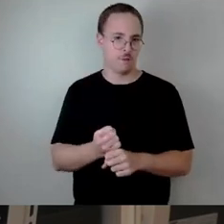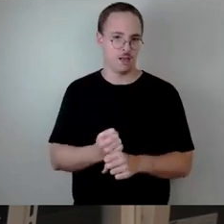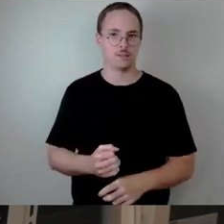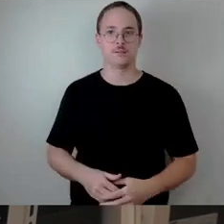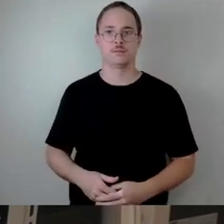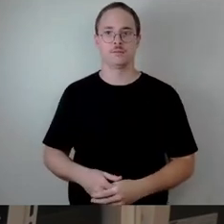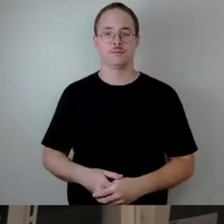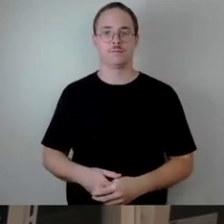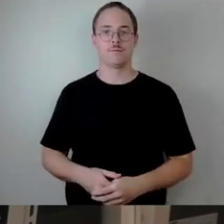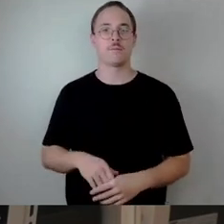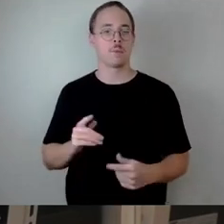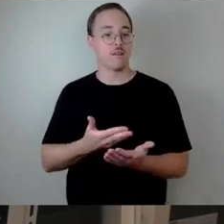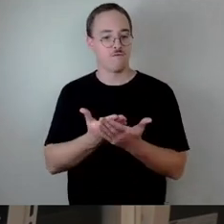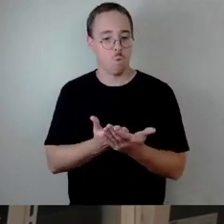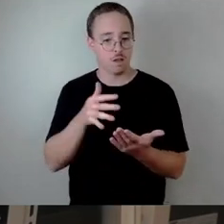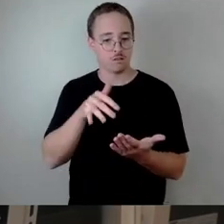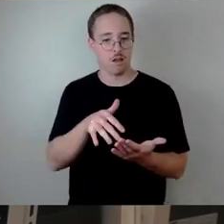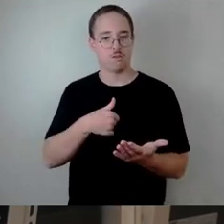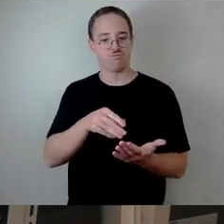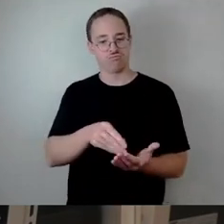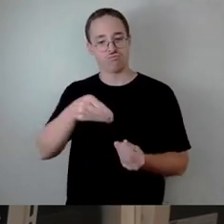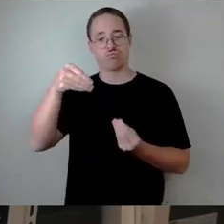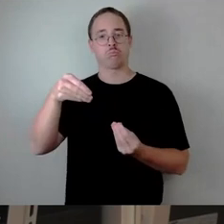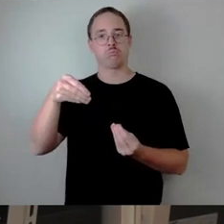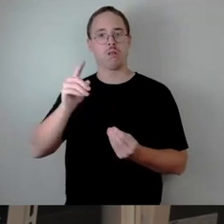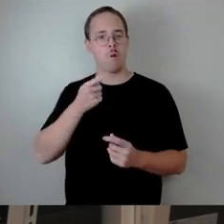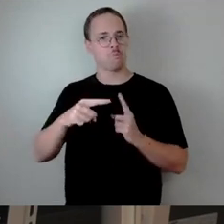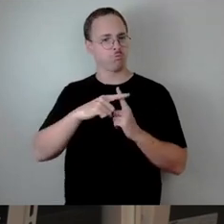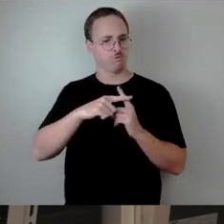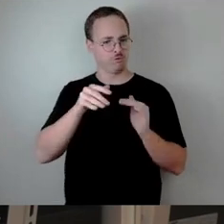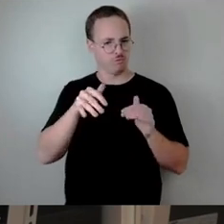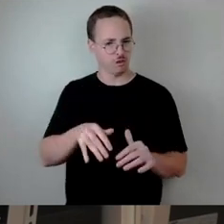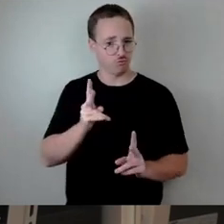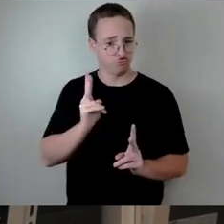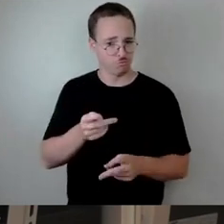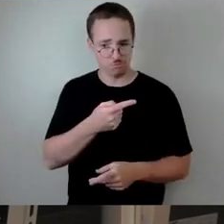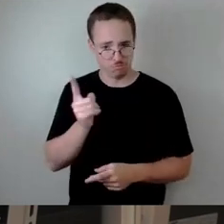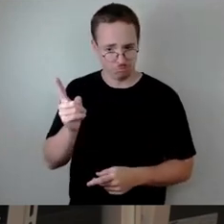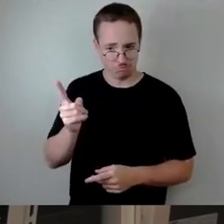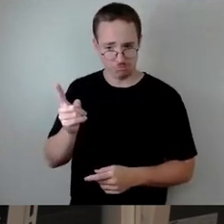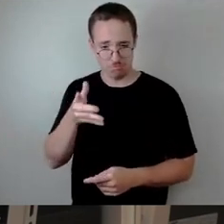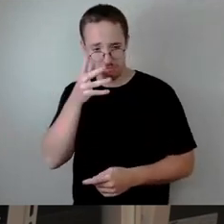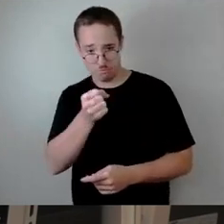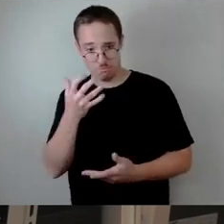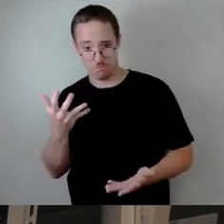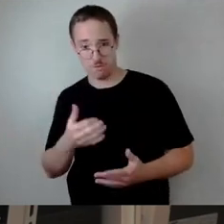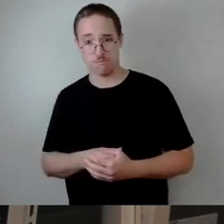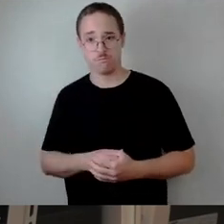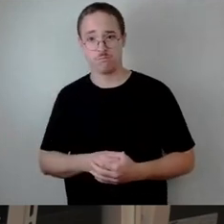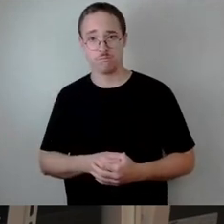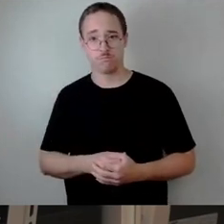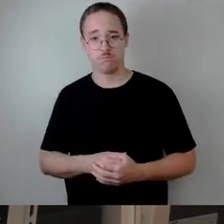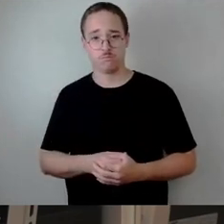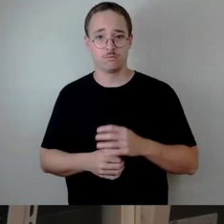Und das Erste ist, diese Vorlage hat auch gute Seiten, oder? Hat jemand von Ihnen entdeckt? Wir haben für richtig viele